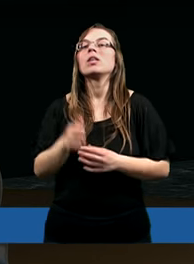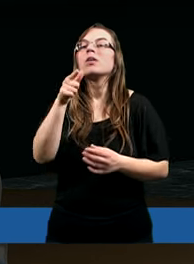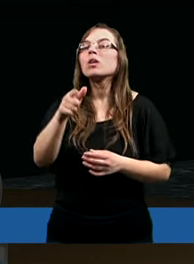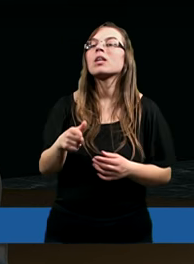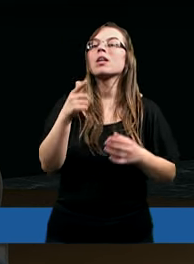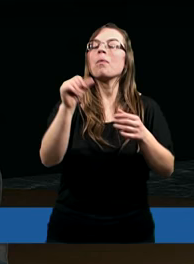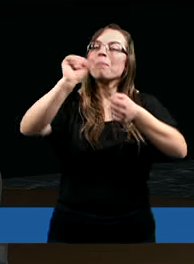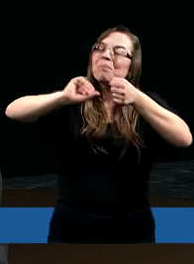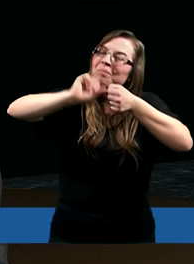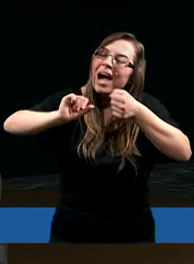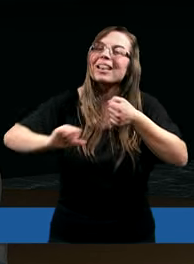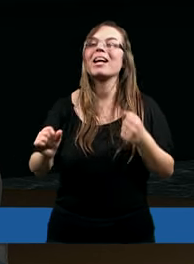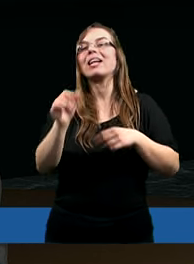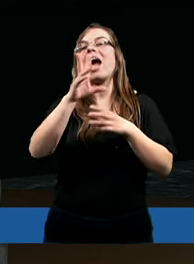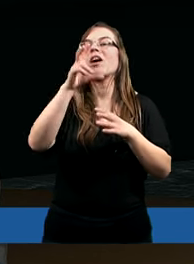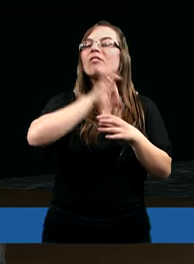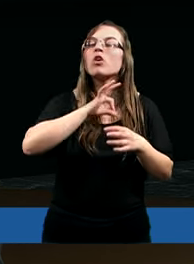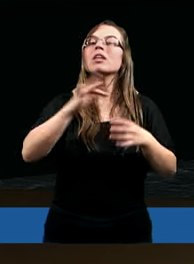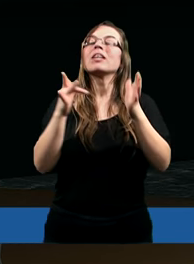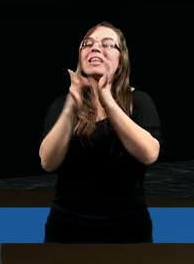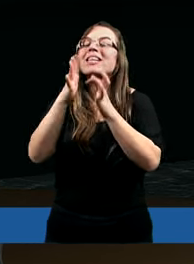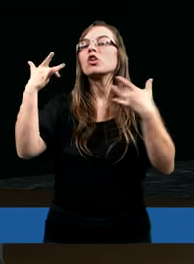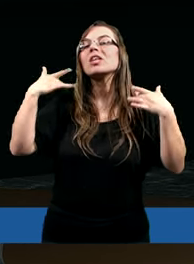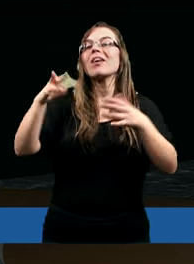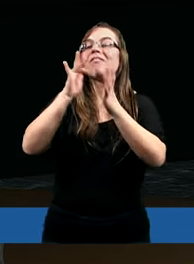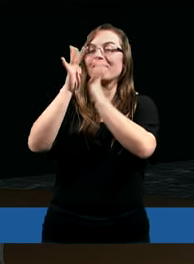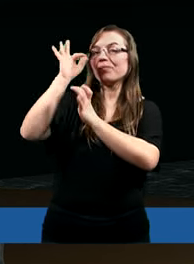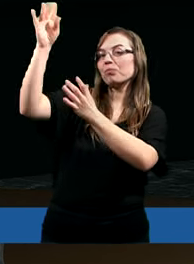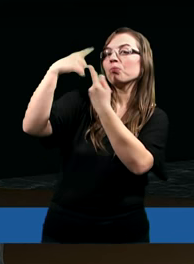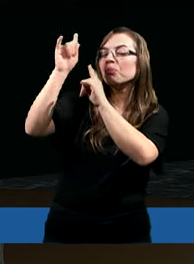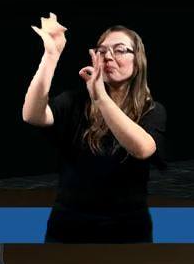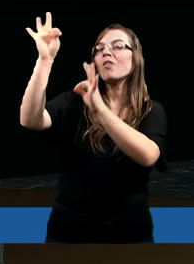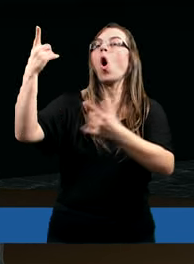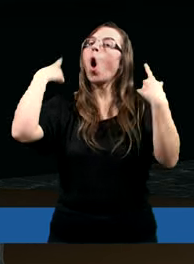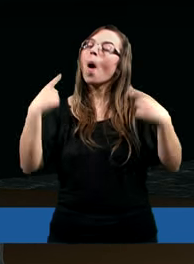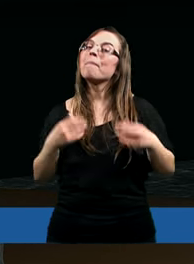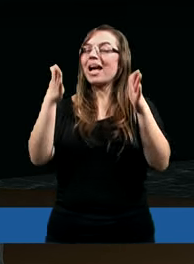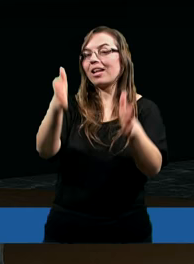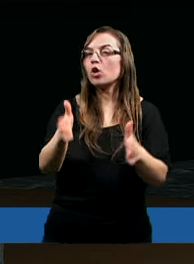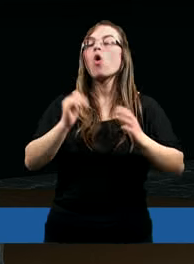Poznanie też Pana Jezusa. Poznanie Pana Jezusa sprawia, że w Jego obecności